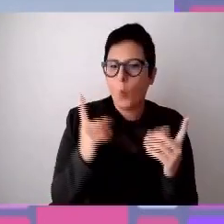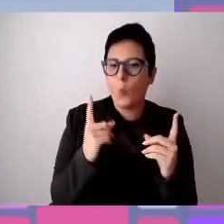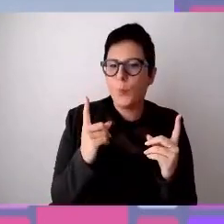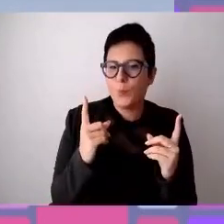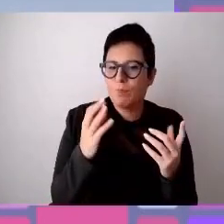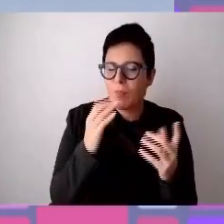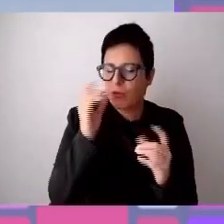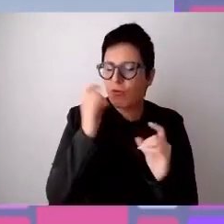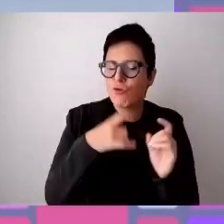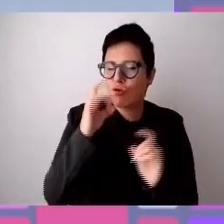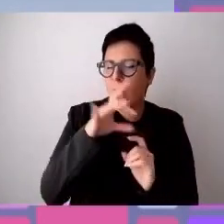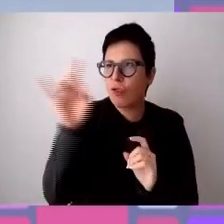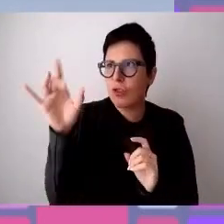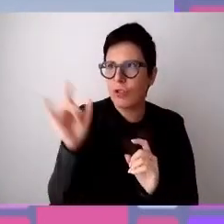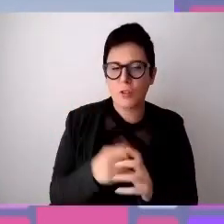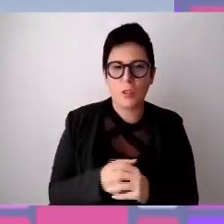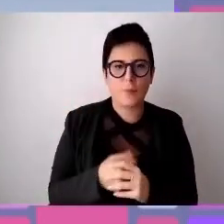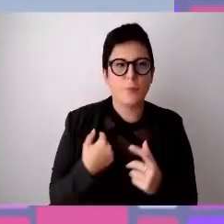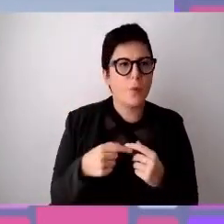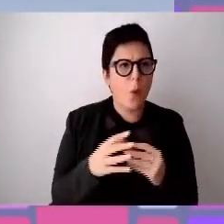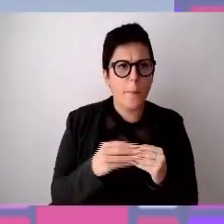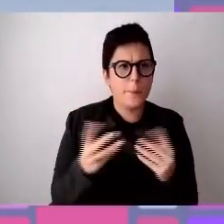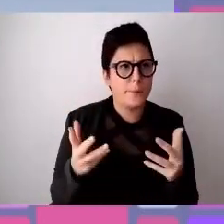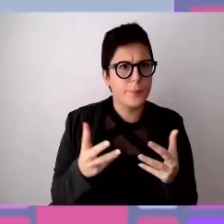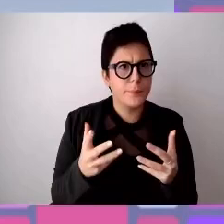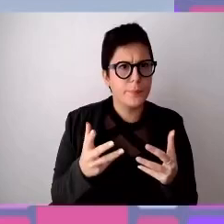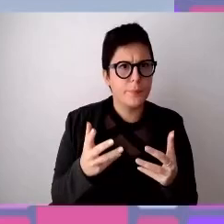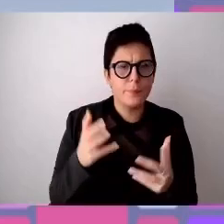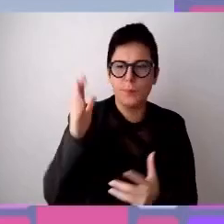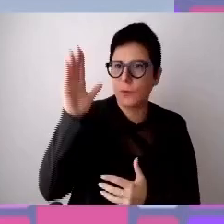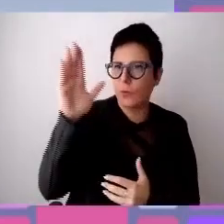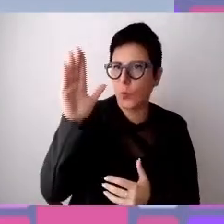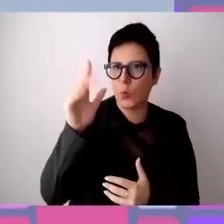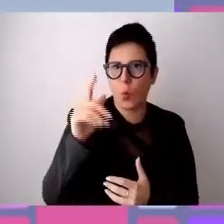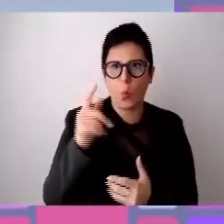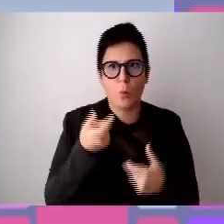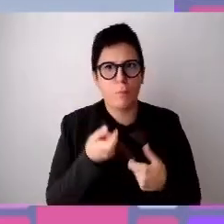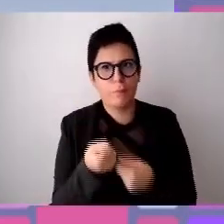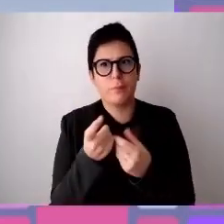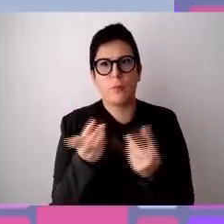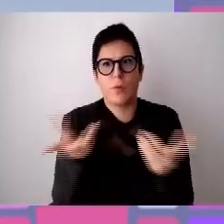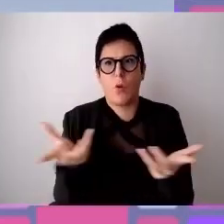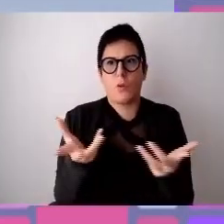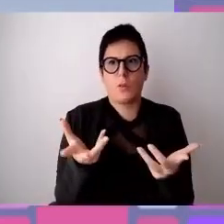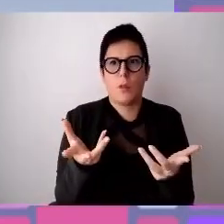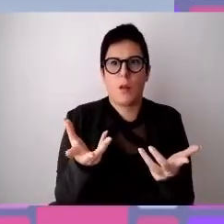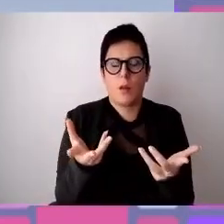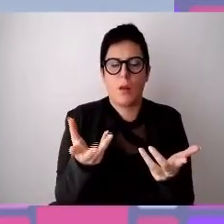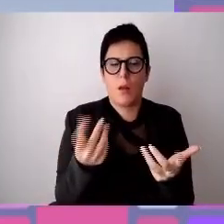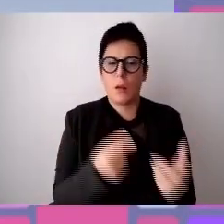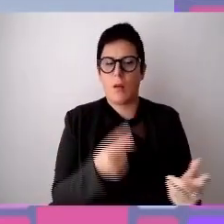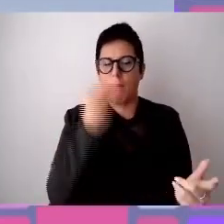veramente fa leva per dare fiducia per il futuro, per la spinta per il futuro, è proprio questo cambio di paradigma,